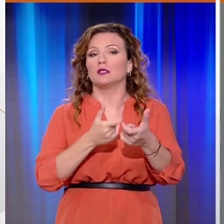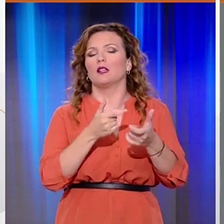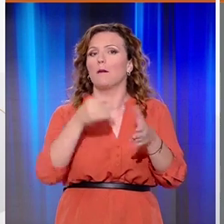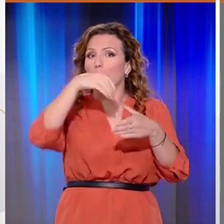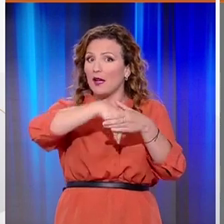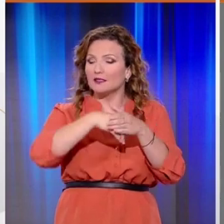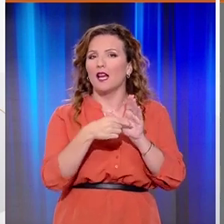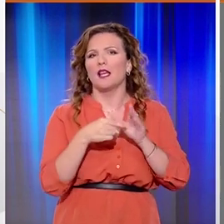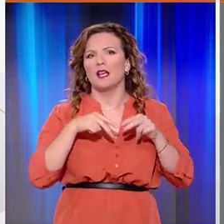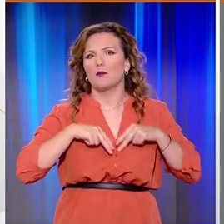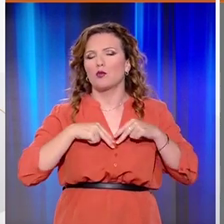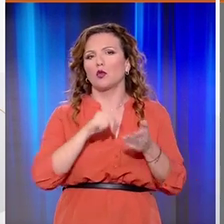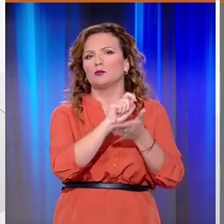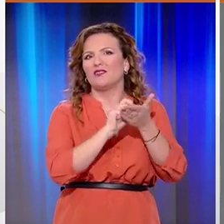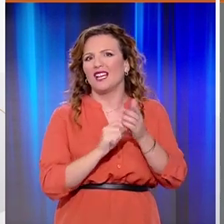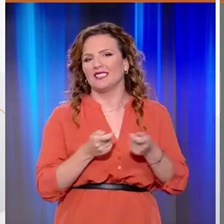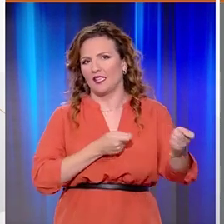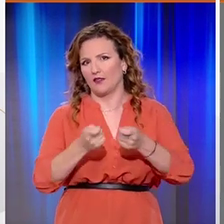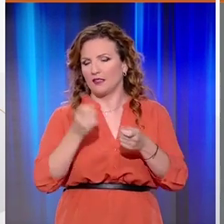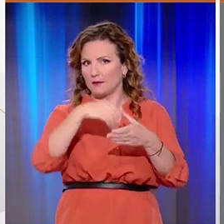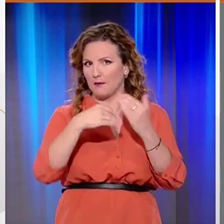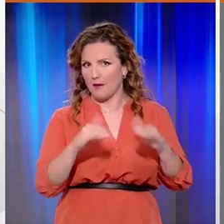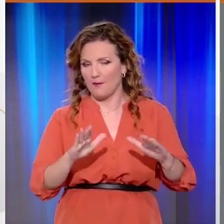παρουσία του Υπουργού Ψηφιακής Διακυβέρνησης.